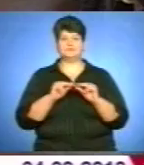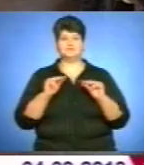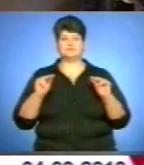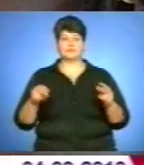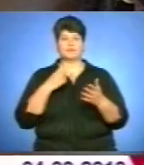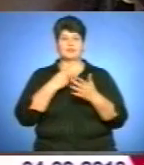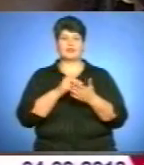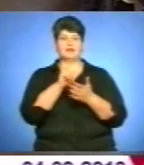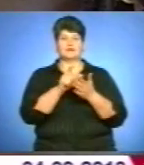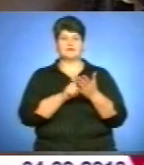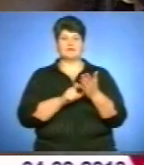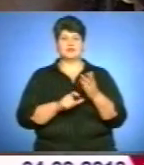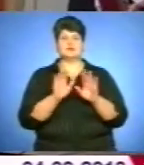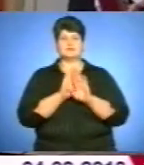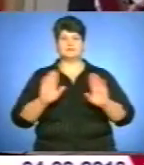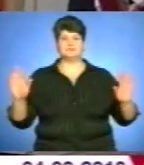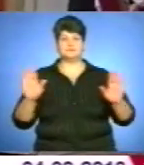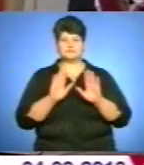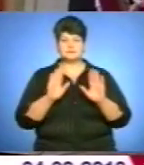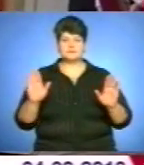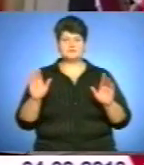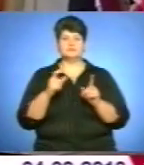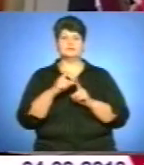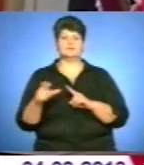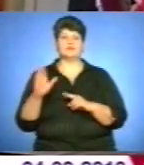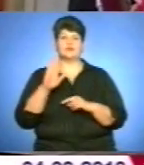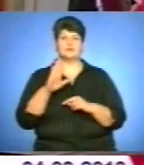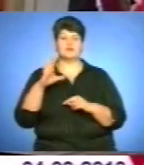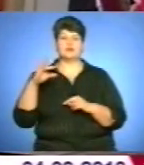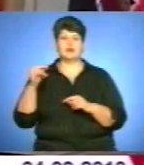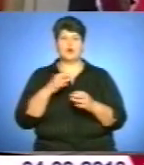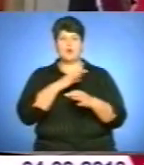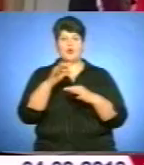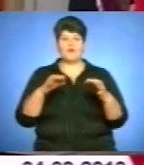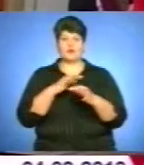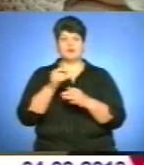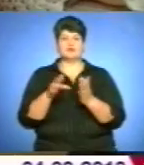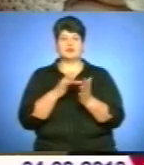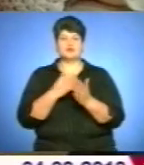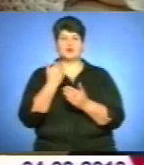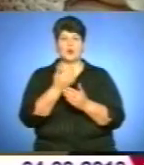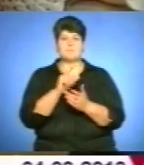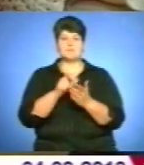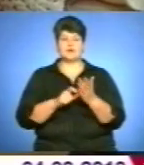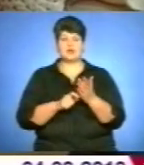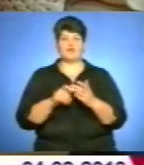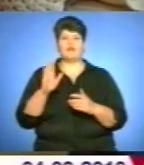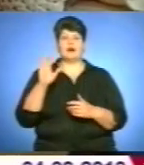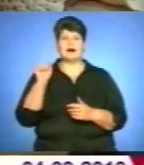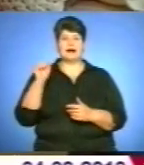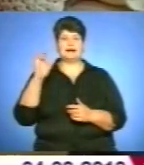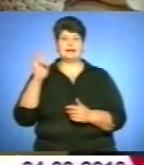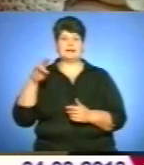декламували вірші, співали пісні на слова Володимира Вихрушча та обговорювали сторінки з його біографії. Син Володимира Вихрушча